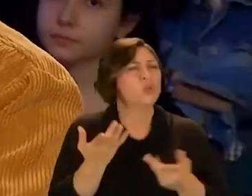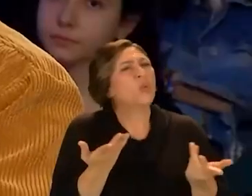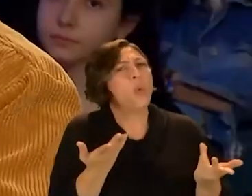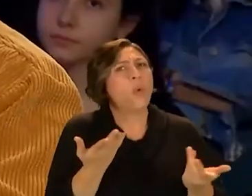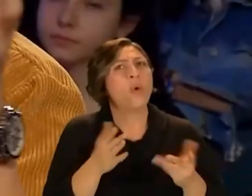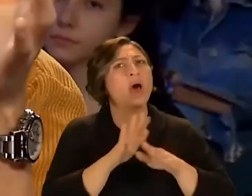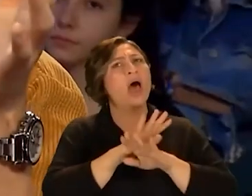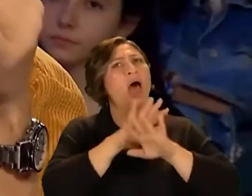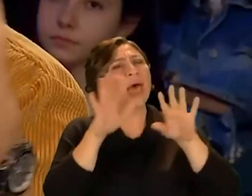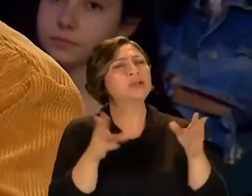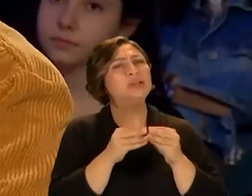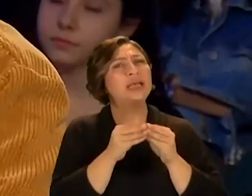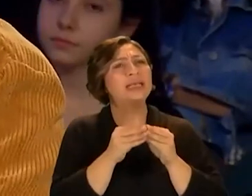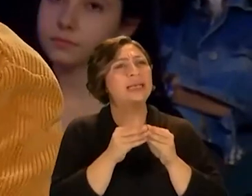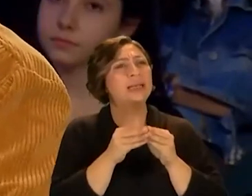Yok ya her şey